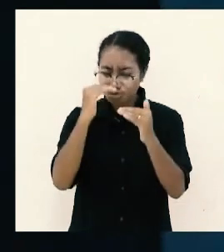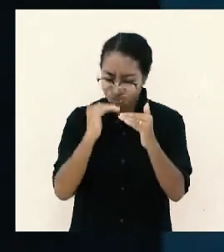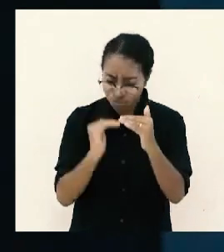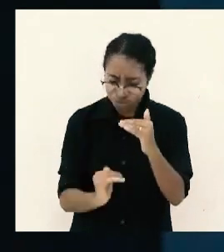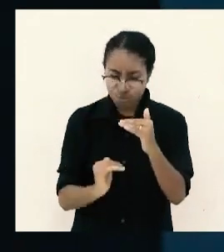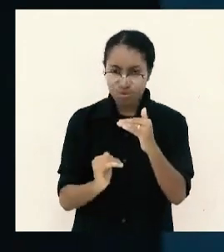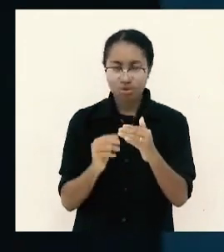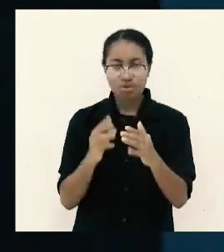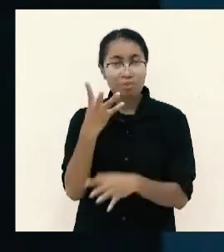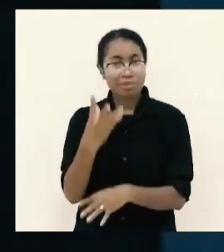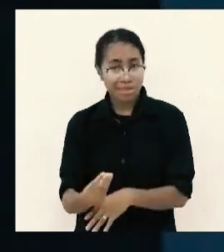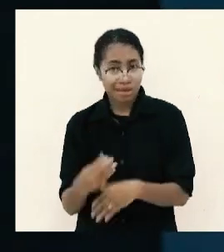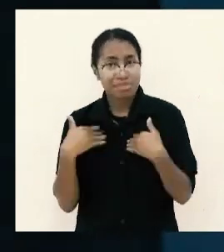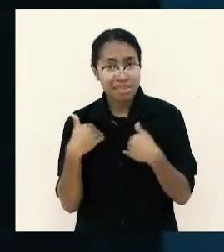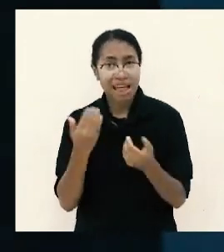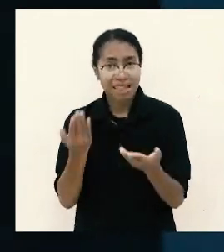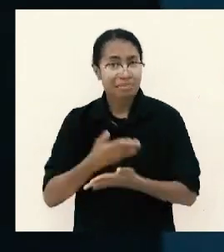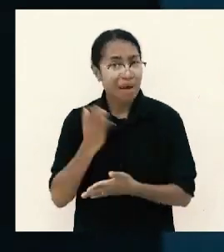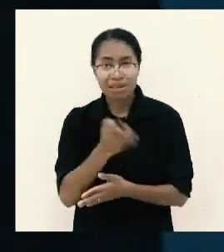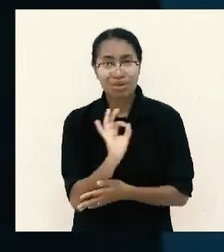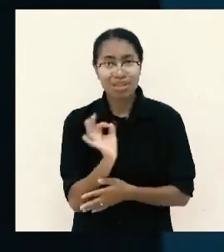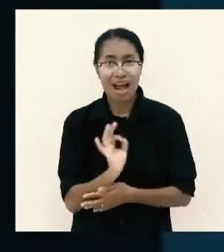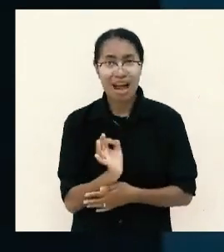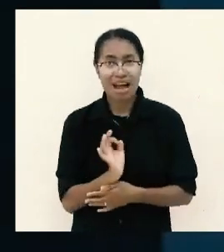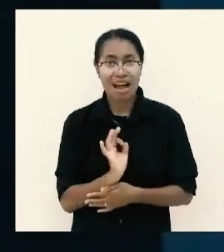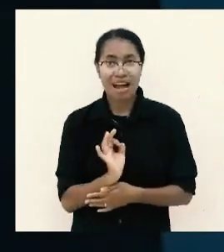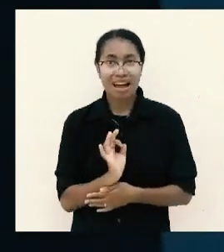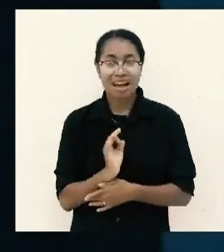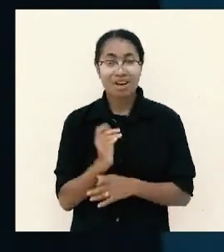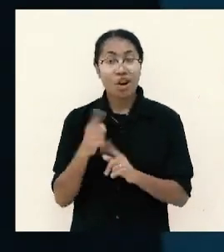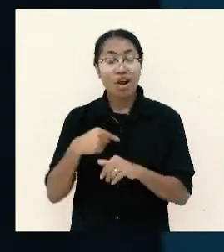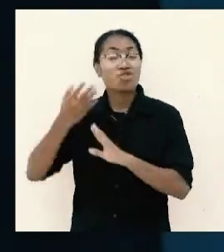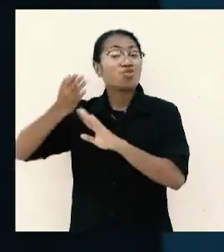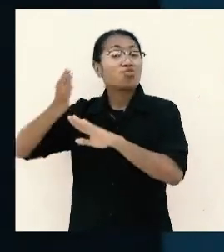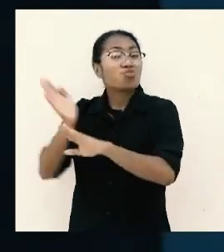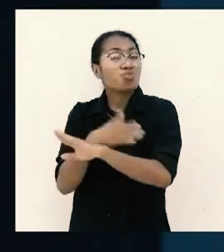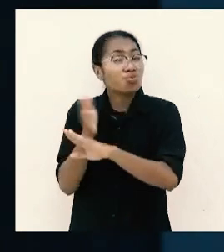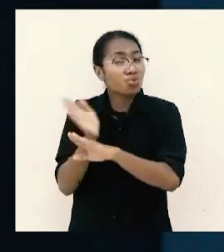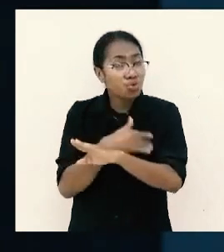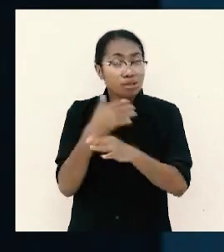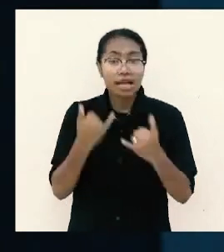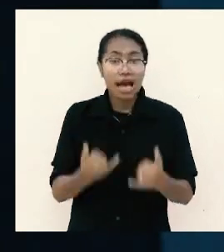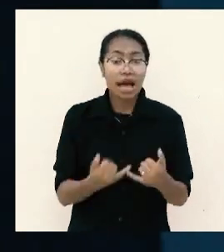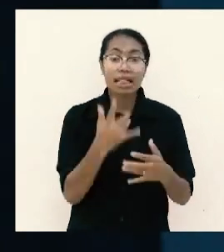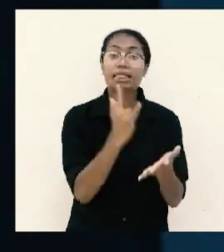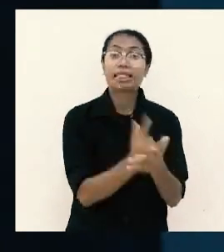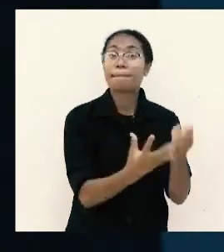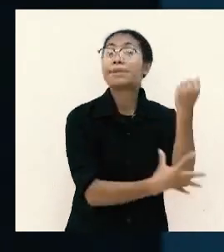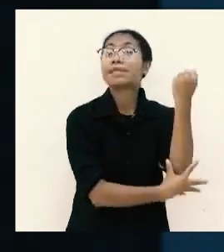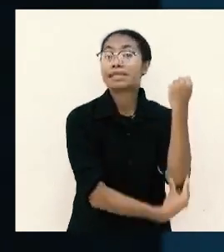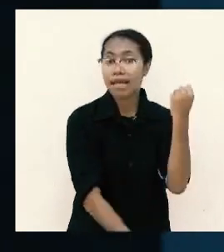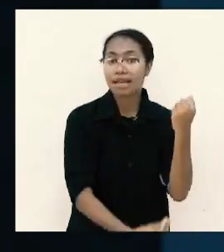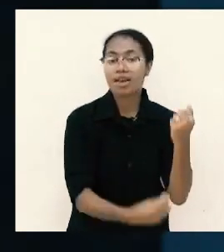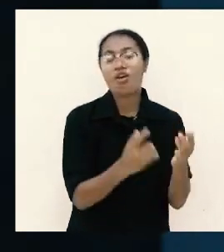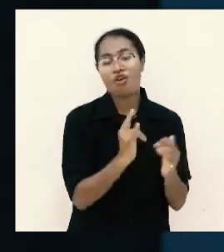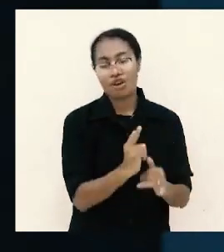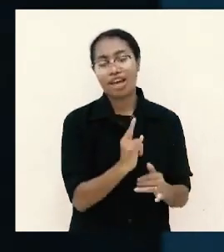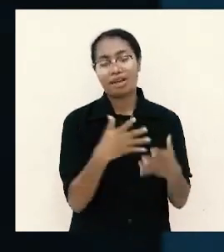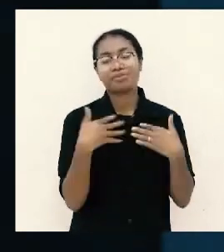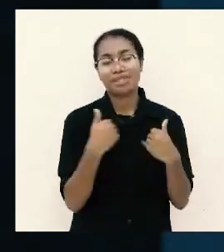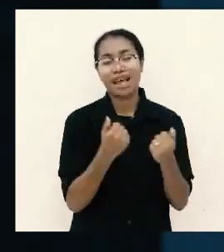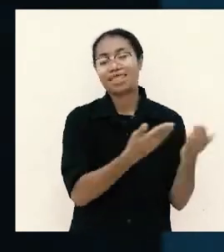bisa terima tidak kalau dari dulu sampai sekarang miskin relatif bisa terima